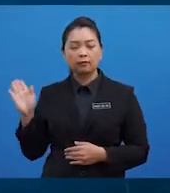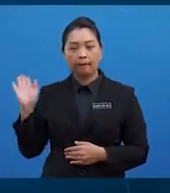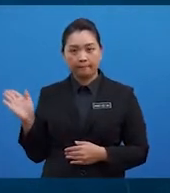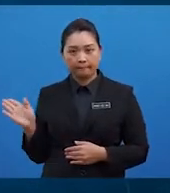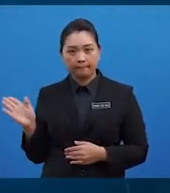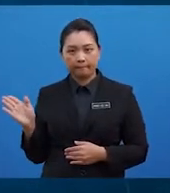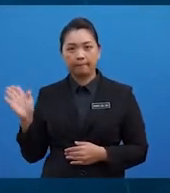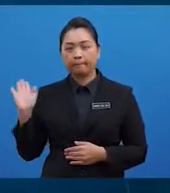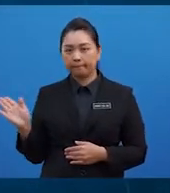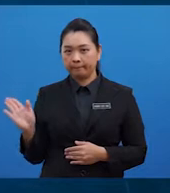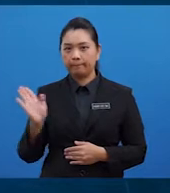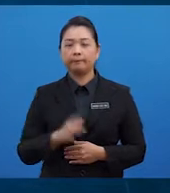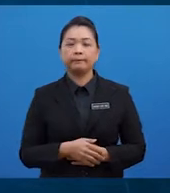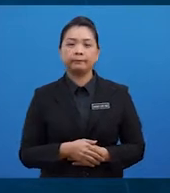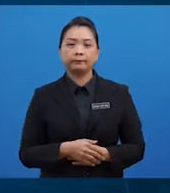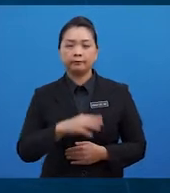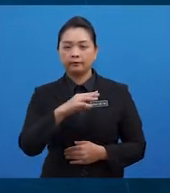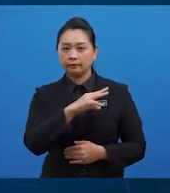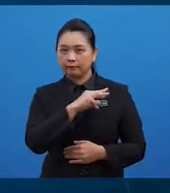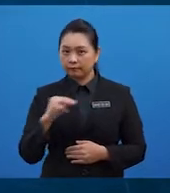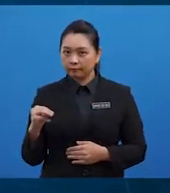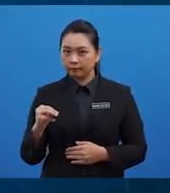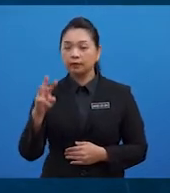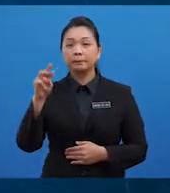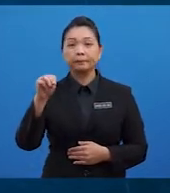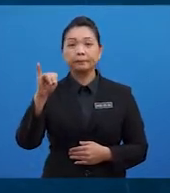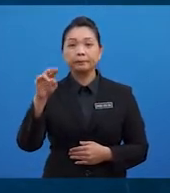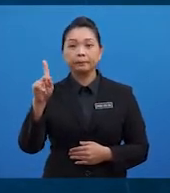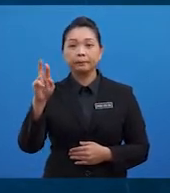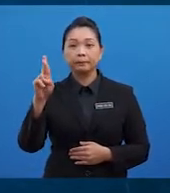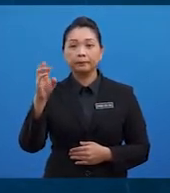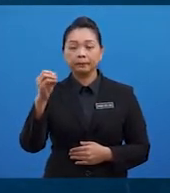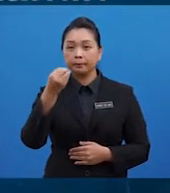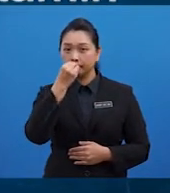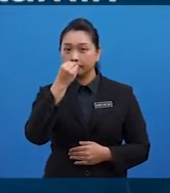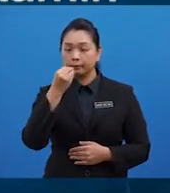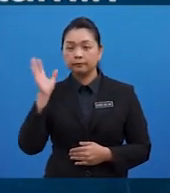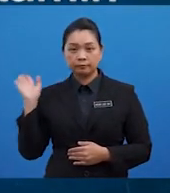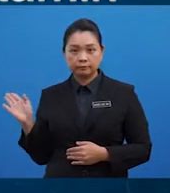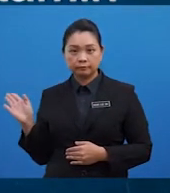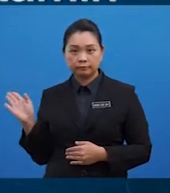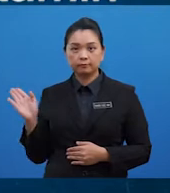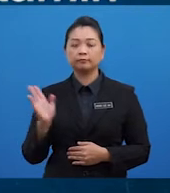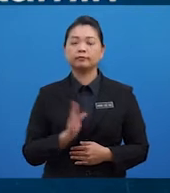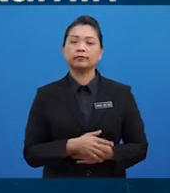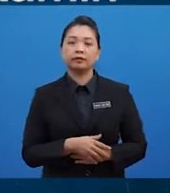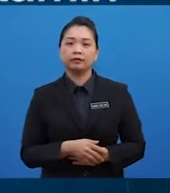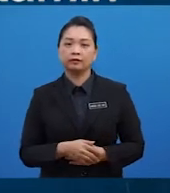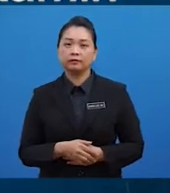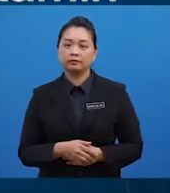protein dan lemak. Manakala, mikronutrien adalah vitamin dan mineral.